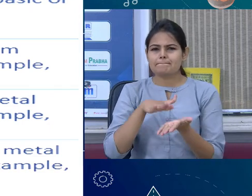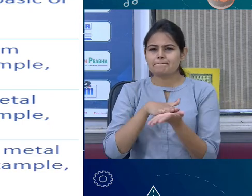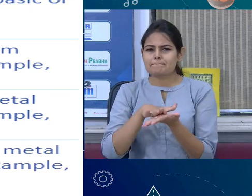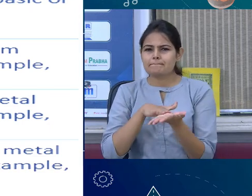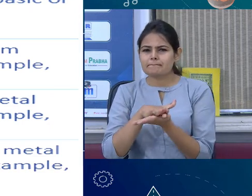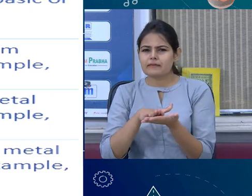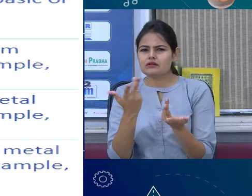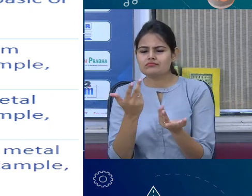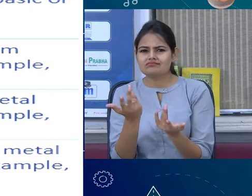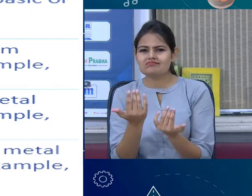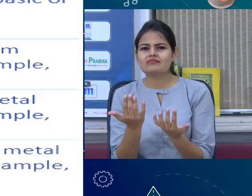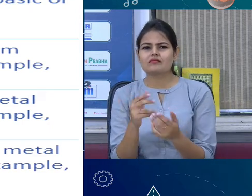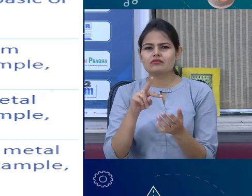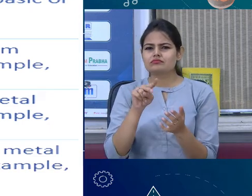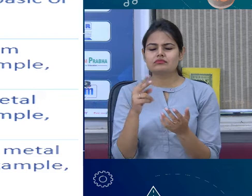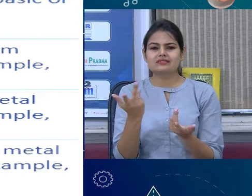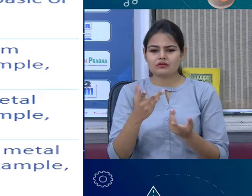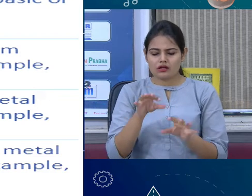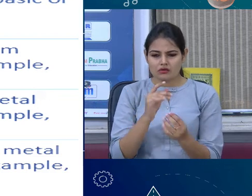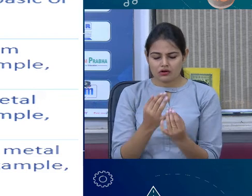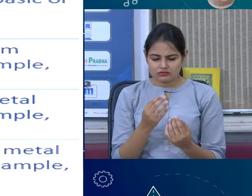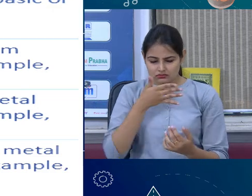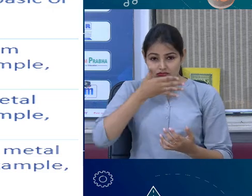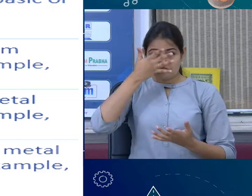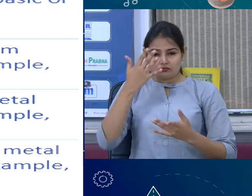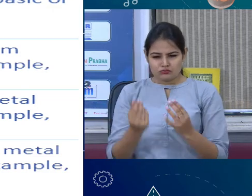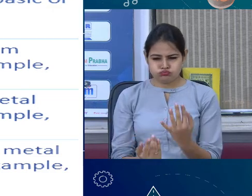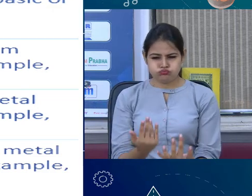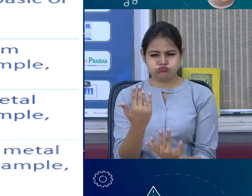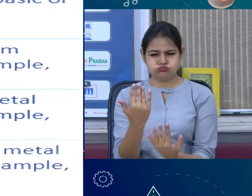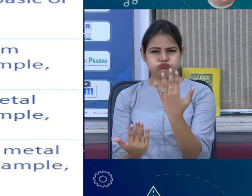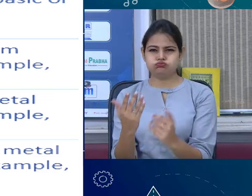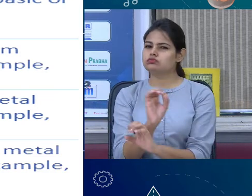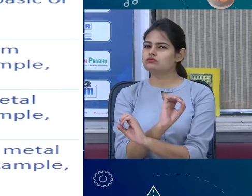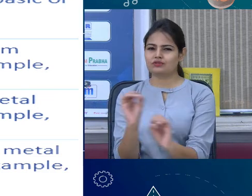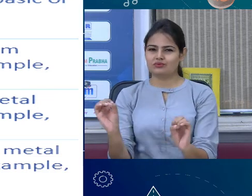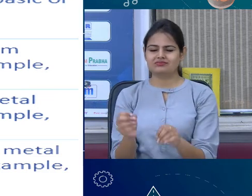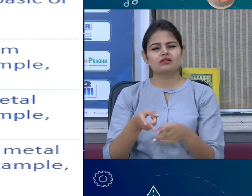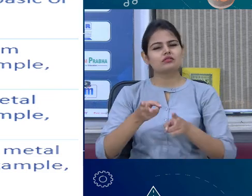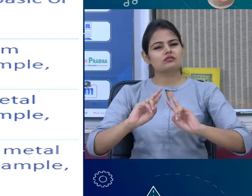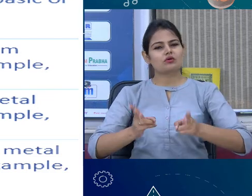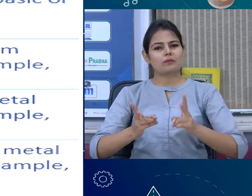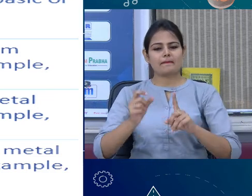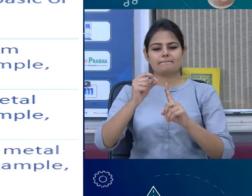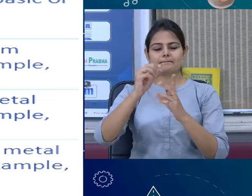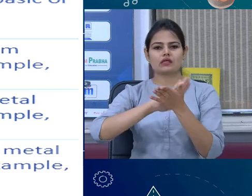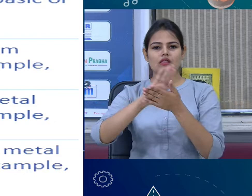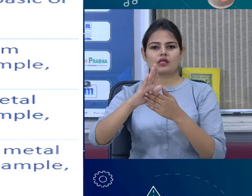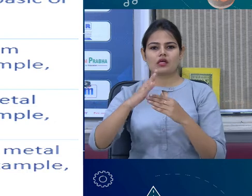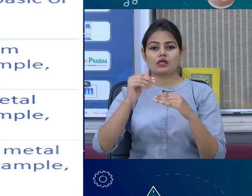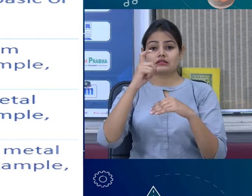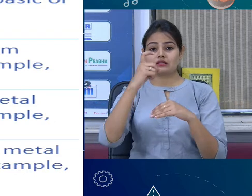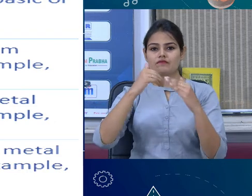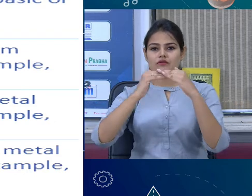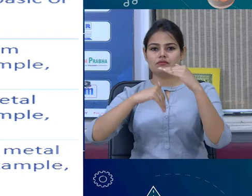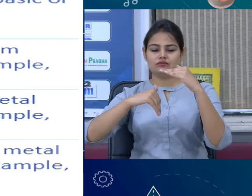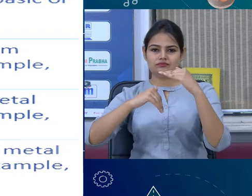हमारे बच्चों ने chapter 2 में acid basis or salt के बारे में बहुत बहुत details में सीखा है, जाना है, तो वो basic oxide